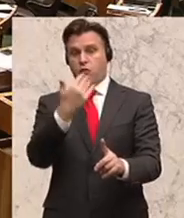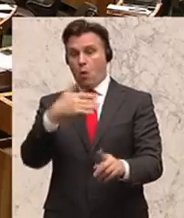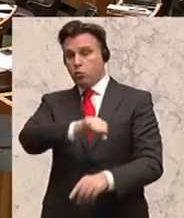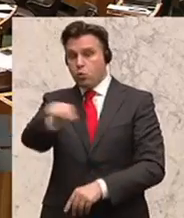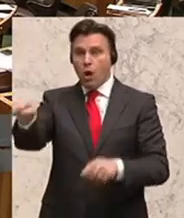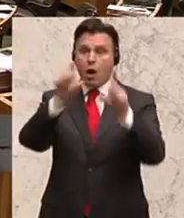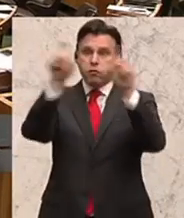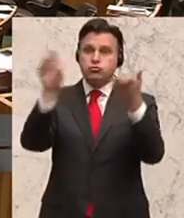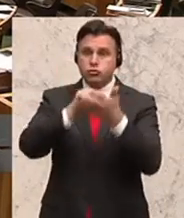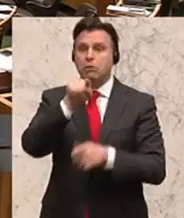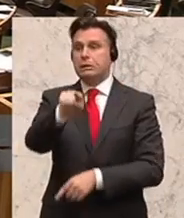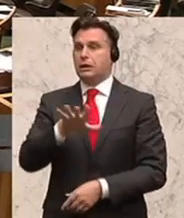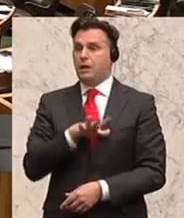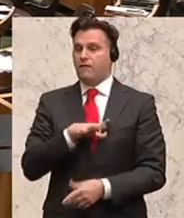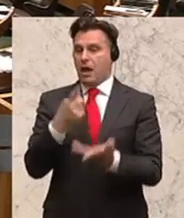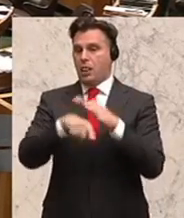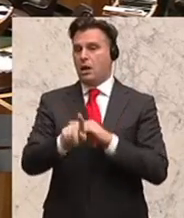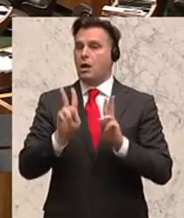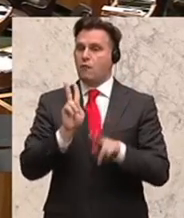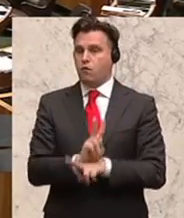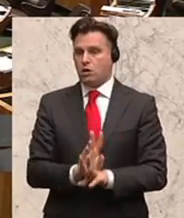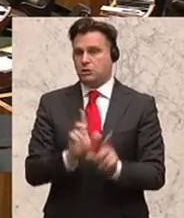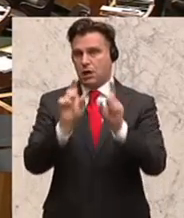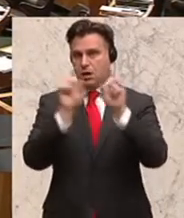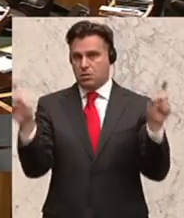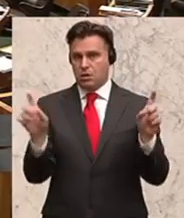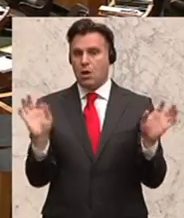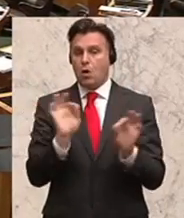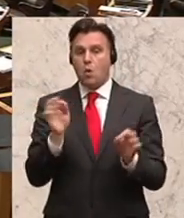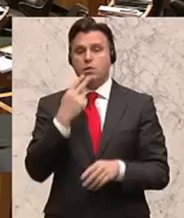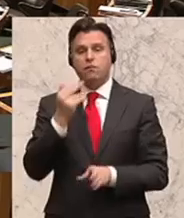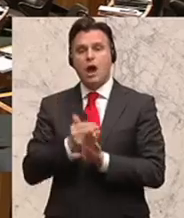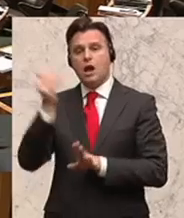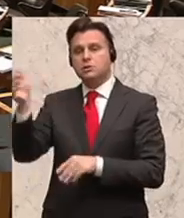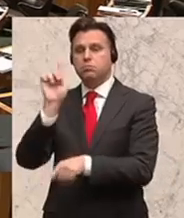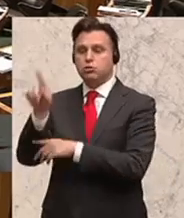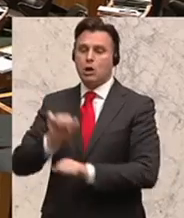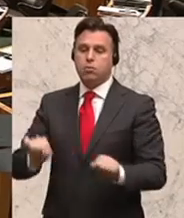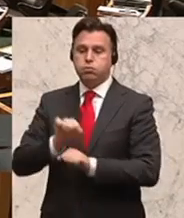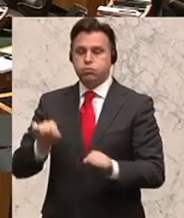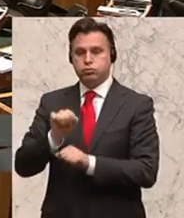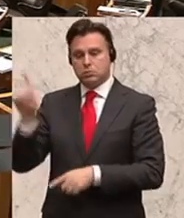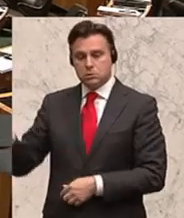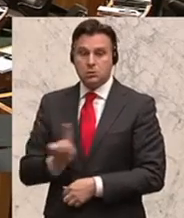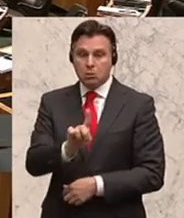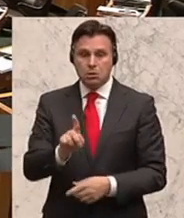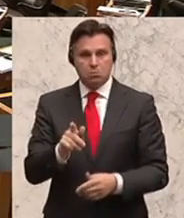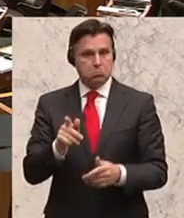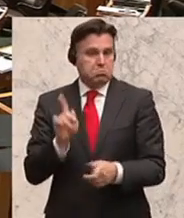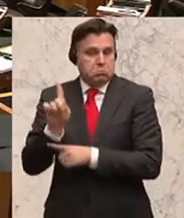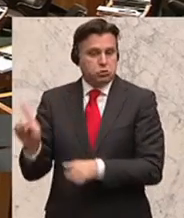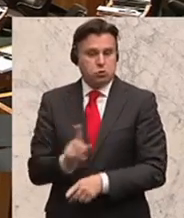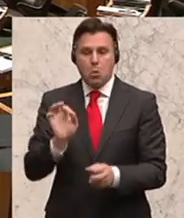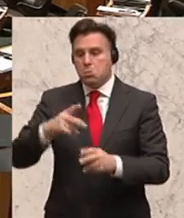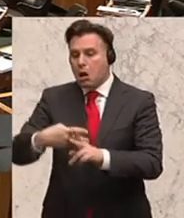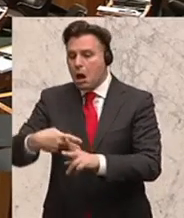gefährliche Substanzen lagern. Ich sage, es kann auch ein externes Reinigungspersonal sein, dass er mal da hinein muss plötzlich. Das kann